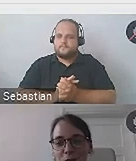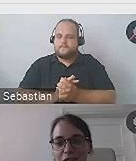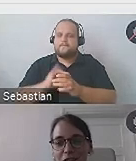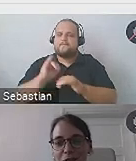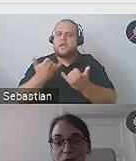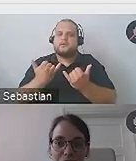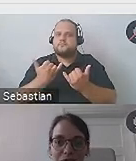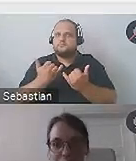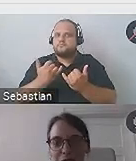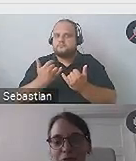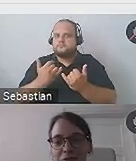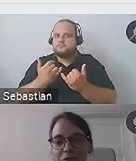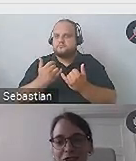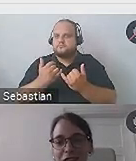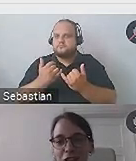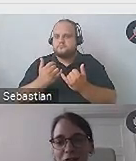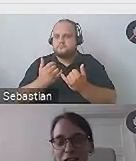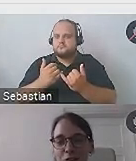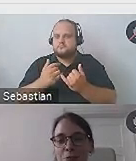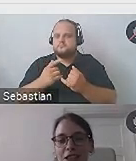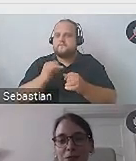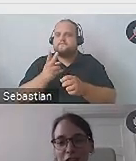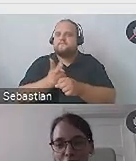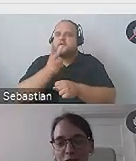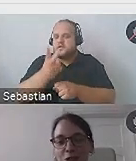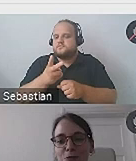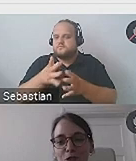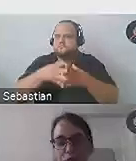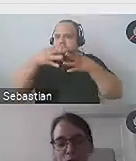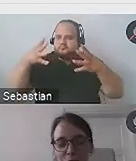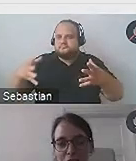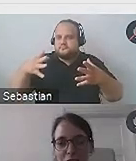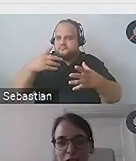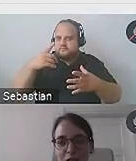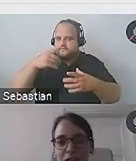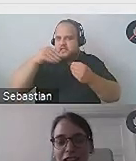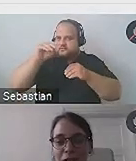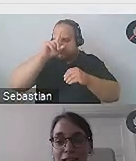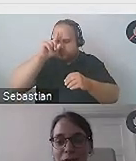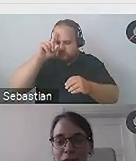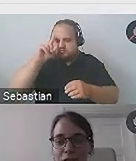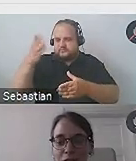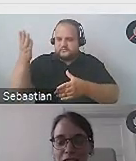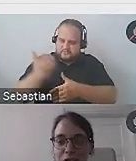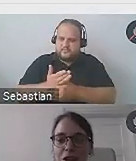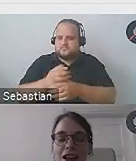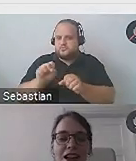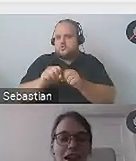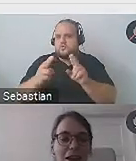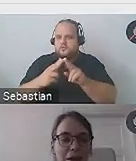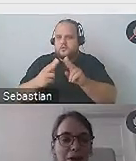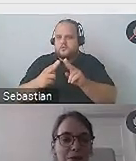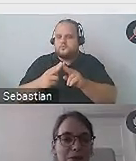sposób też wejść do współpracy, powiększyć tą naszą społeczność, to jak najbardziej zapraszamy do kontaktu.